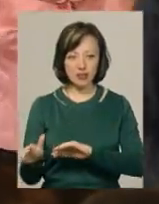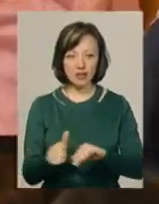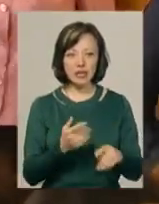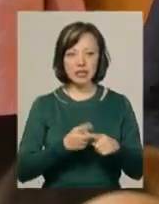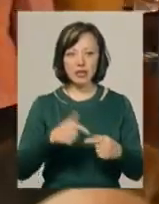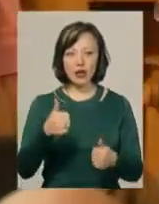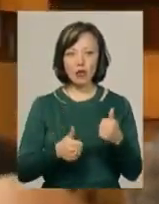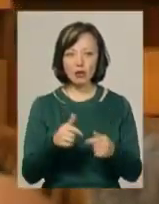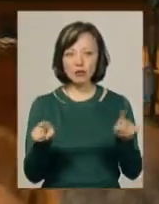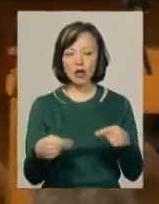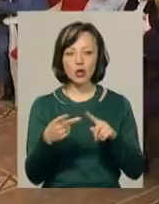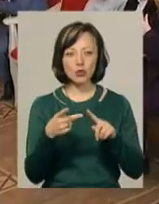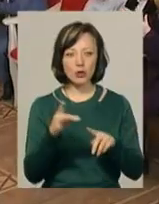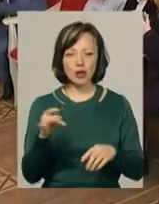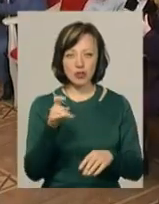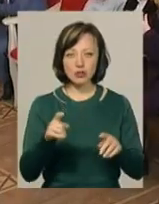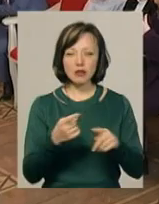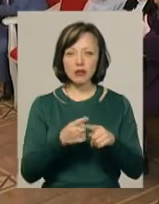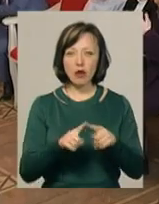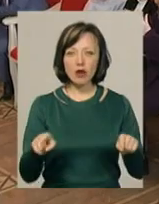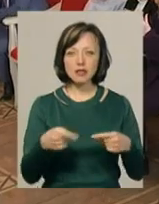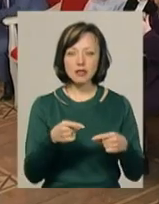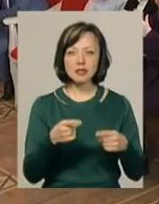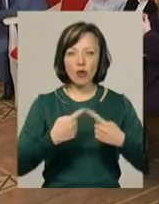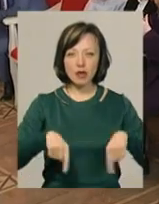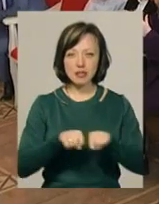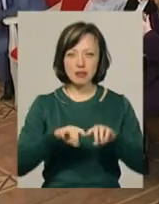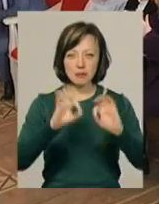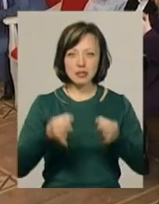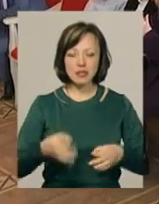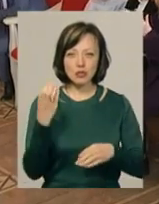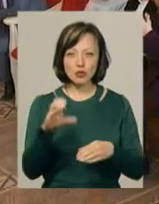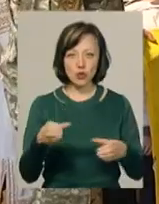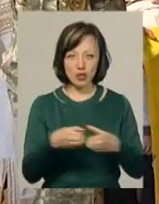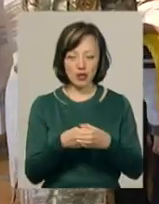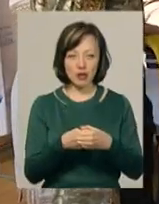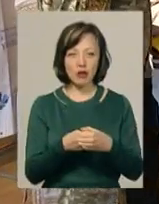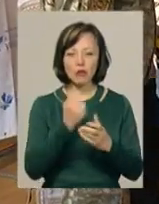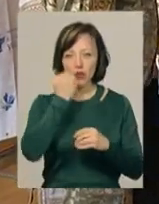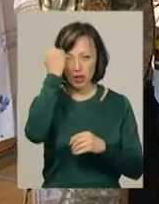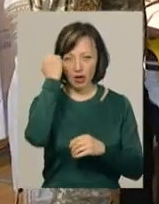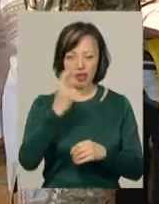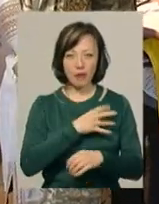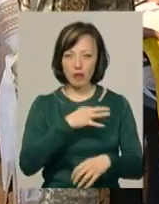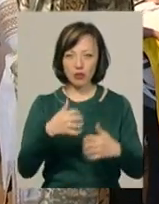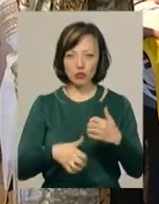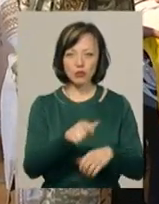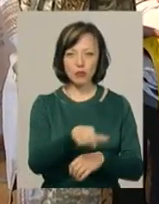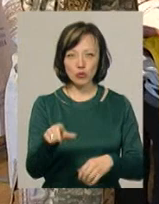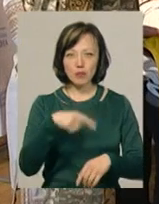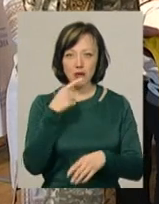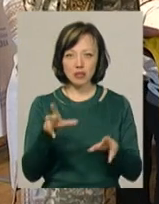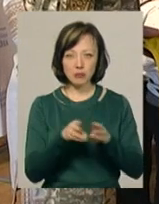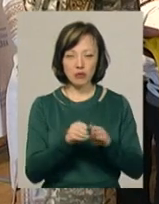в області влаштовують вдруге. Цьогоріч його організувала громадська організація «Мистецька сотня гайдамаки». Аби подякувати небайдужим людям, каже